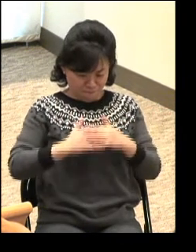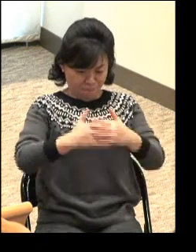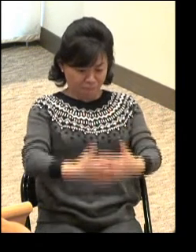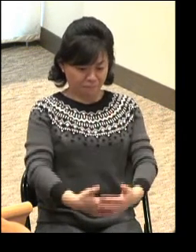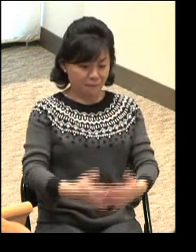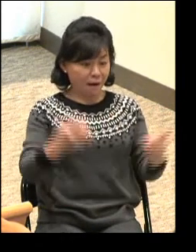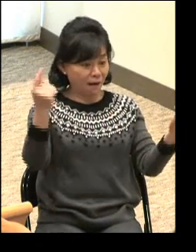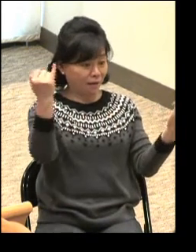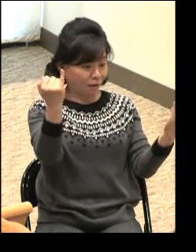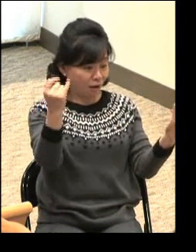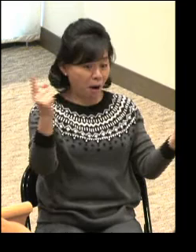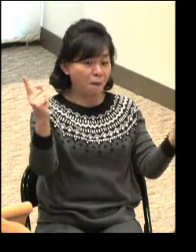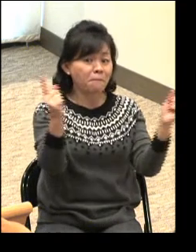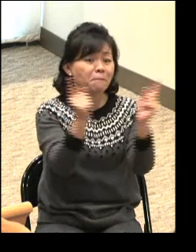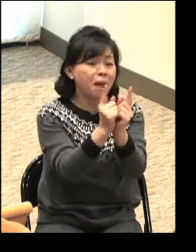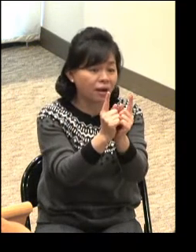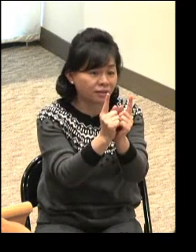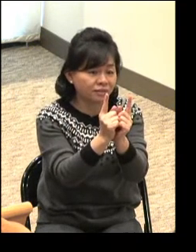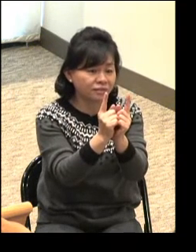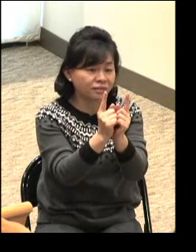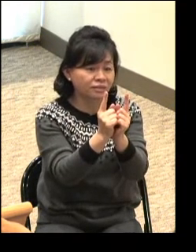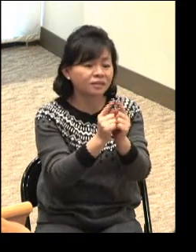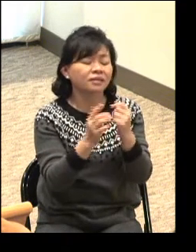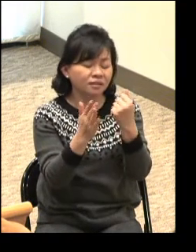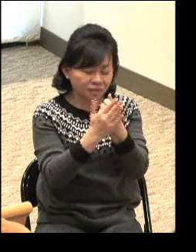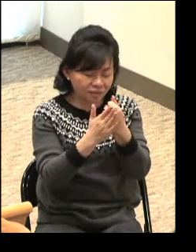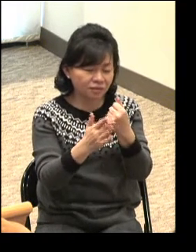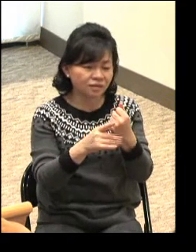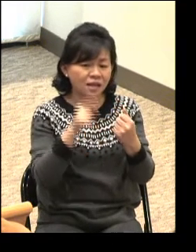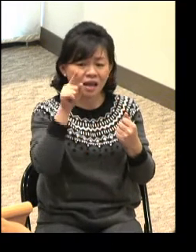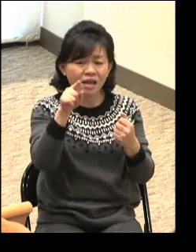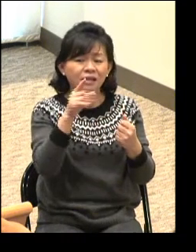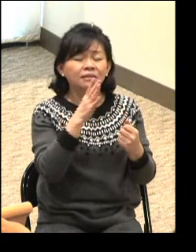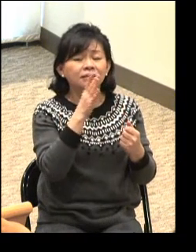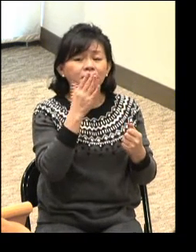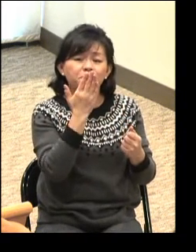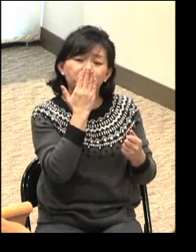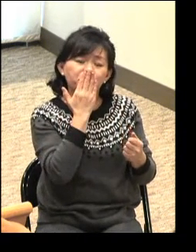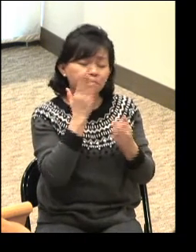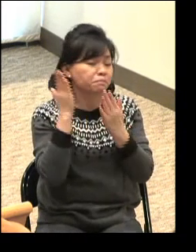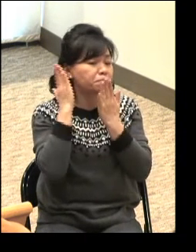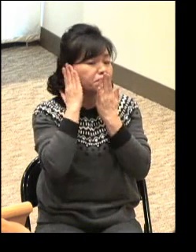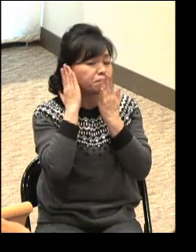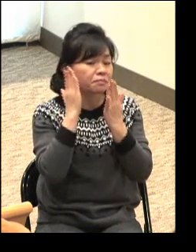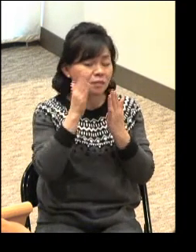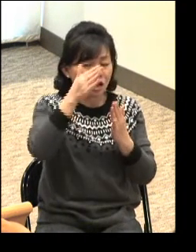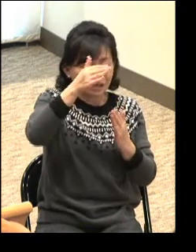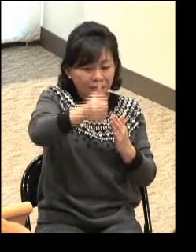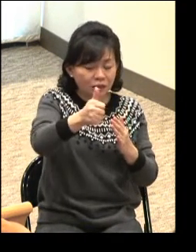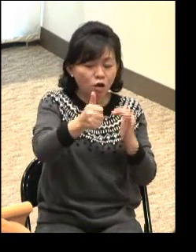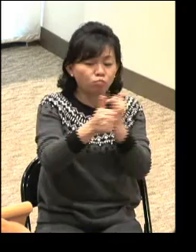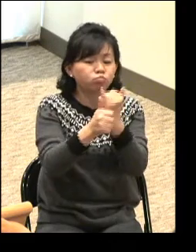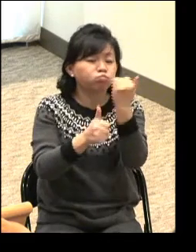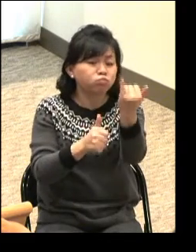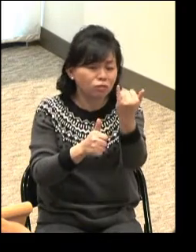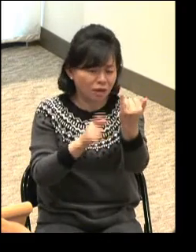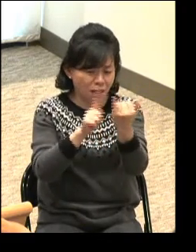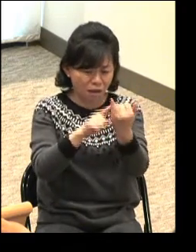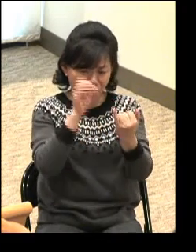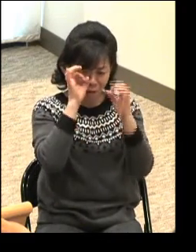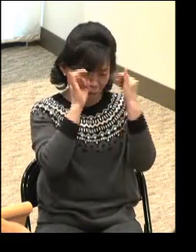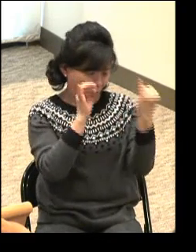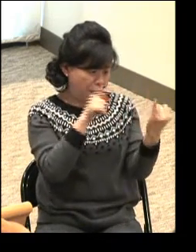방문을 받은 엘리사벳이 어떻게 반응합니까 그녀는 격한 기쁨을